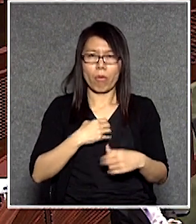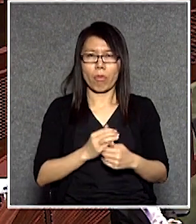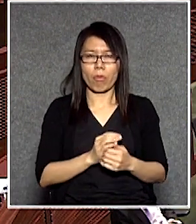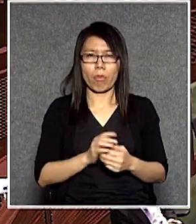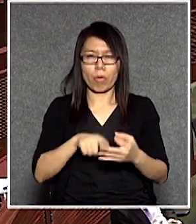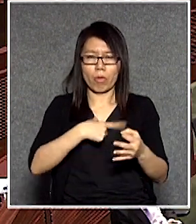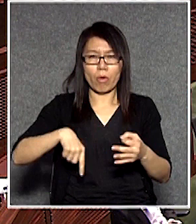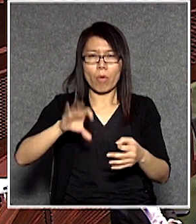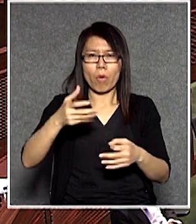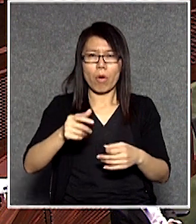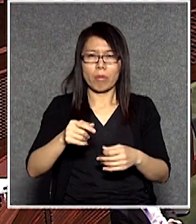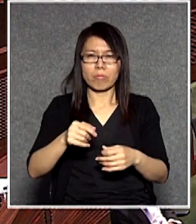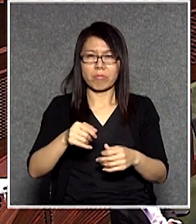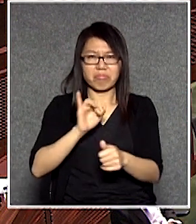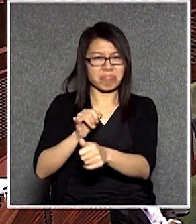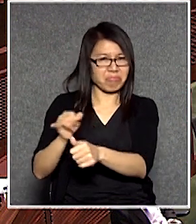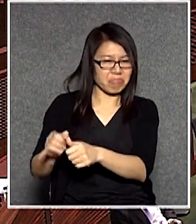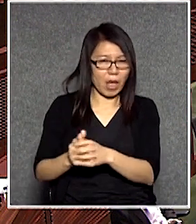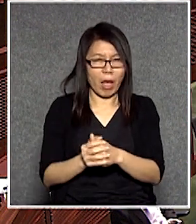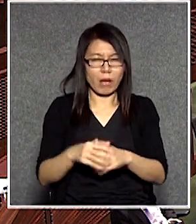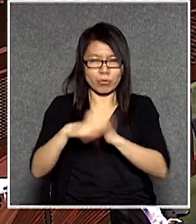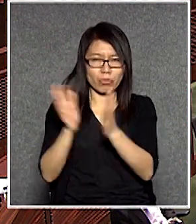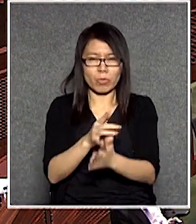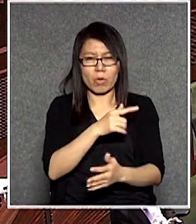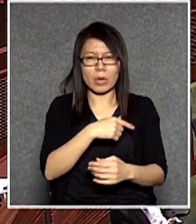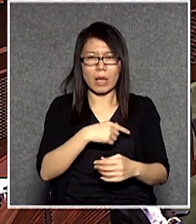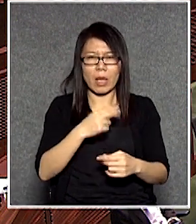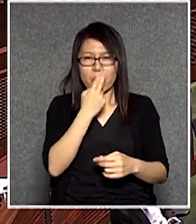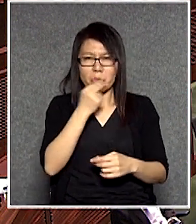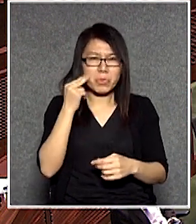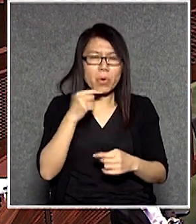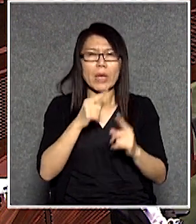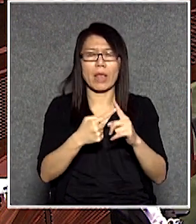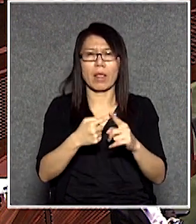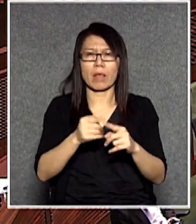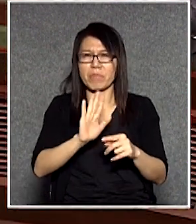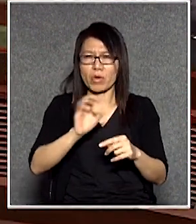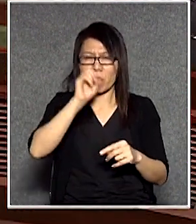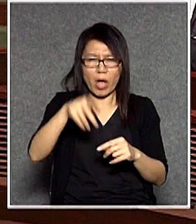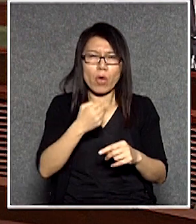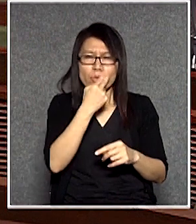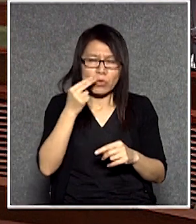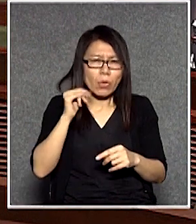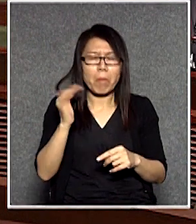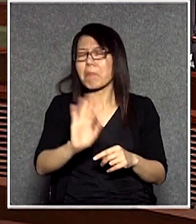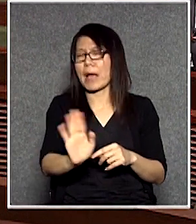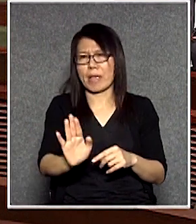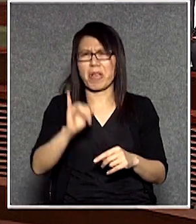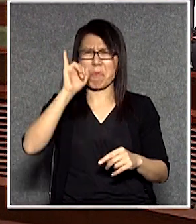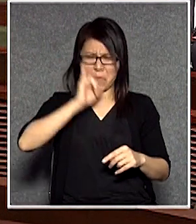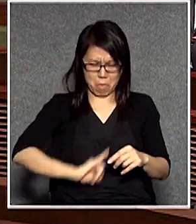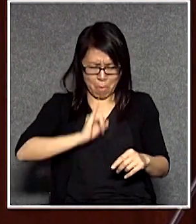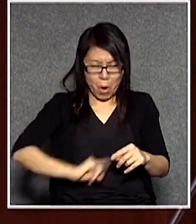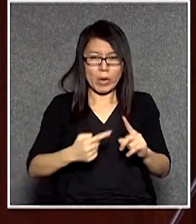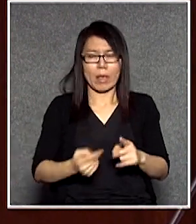毛泰民議員冒犯了所有的胡蘇仔不應該稱他為胡蘇仔他是壞人梁